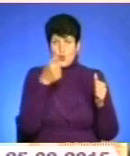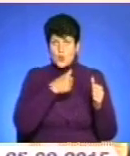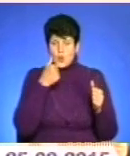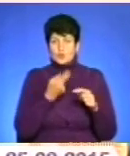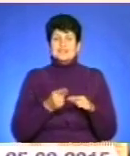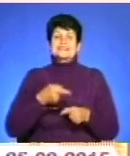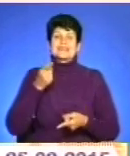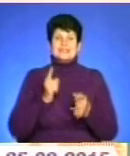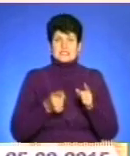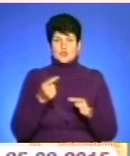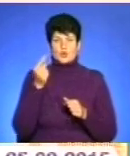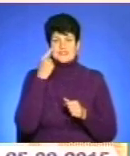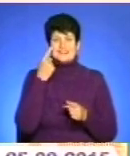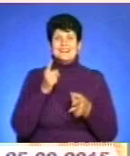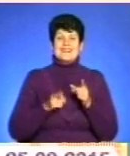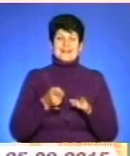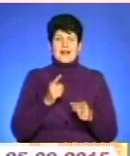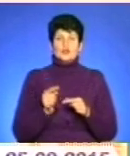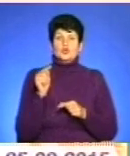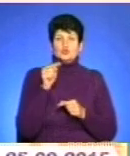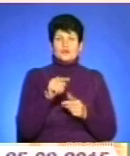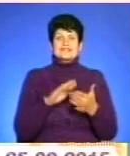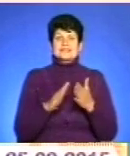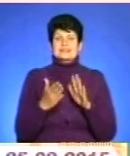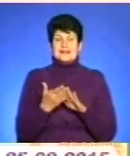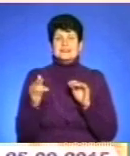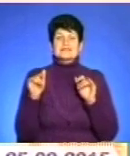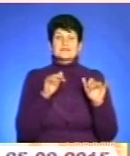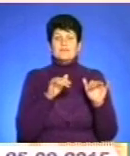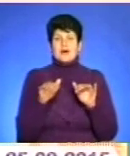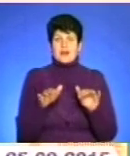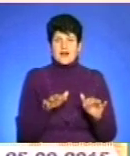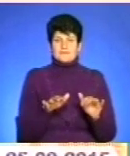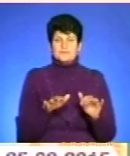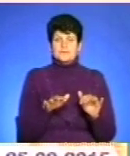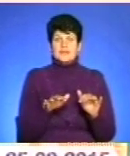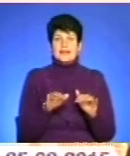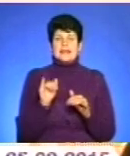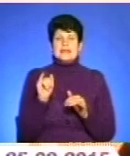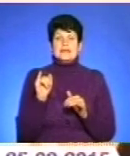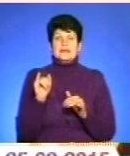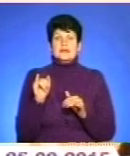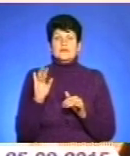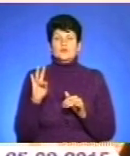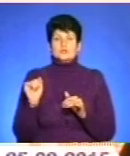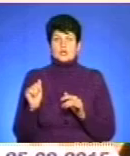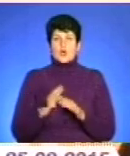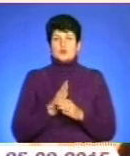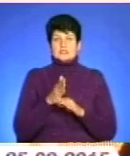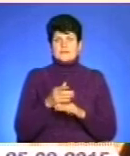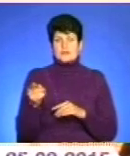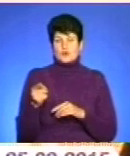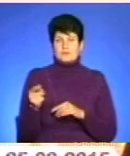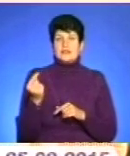оцінити реально той стан справ, власне, стан індустрії густинності на Тернопіллі, для того, щоб